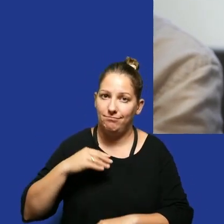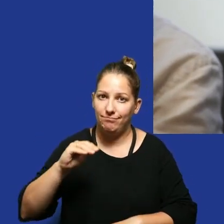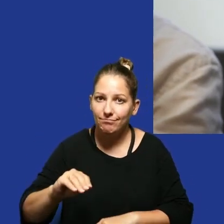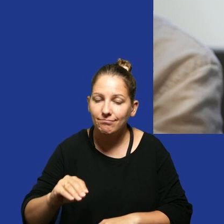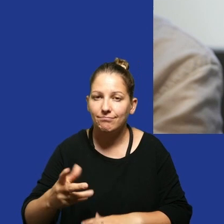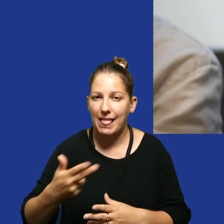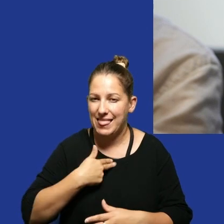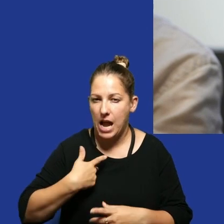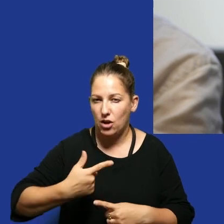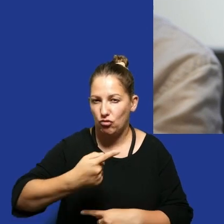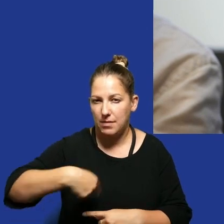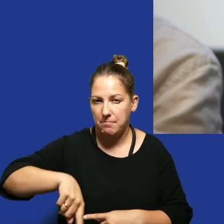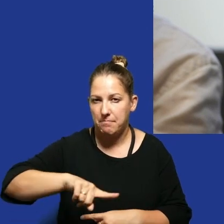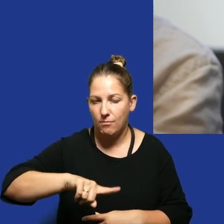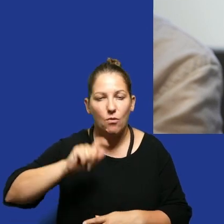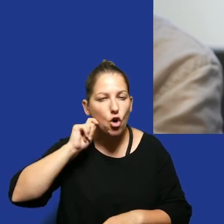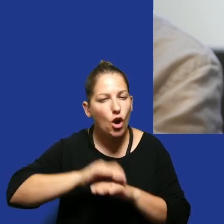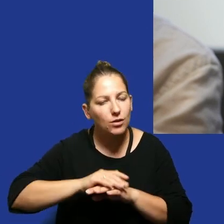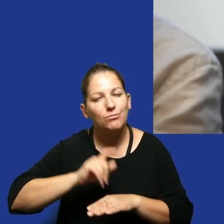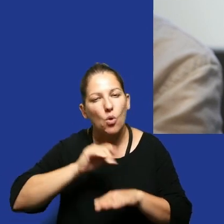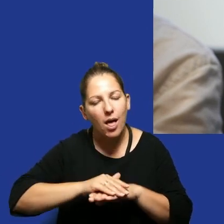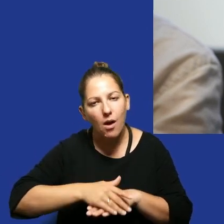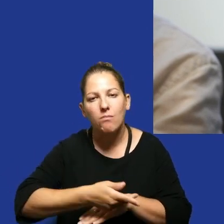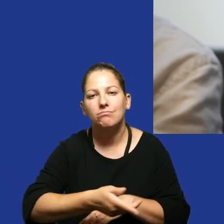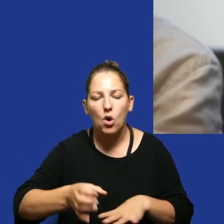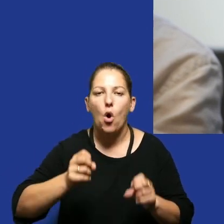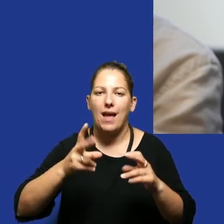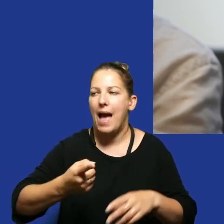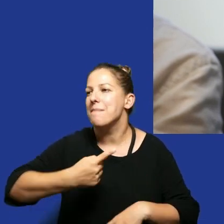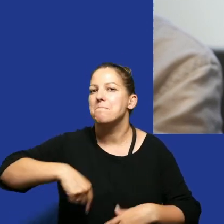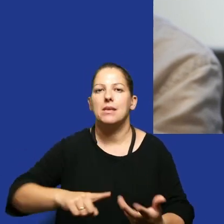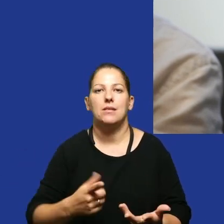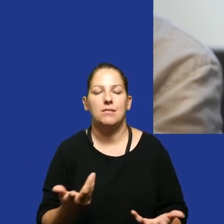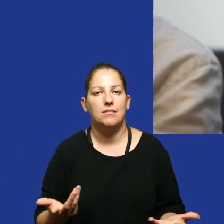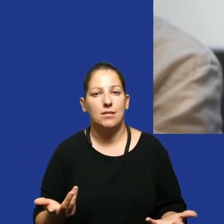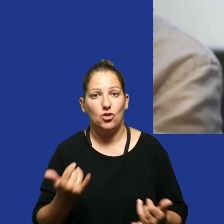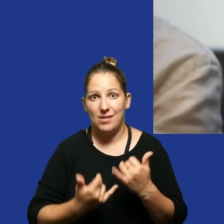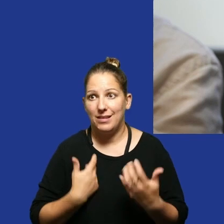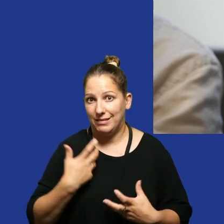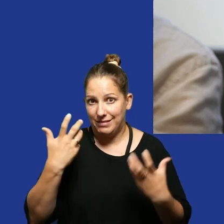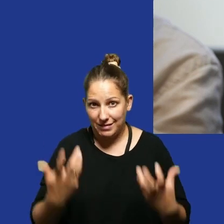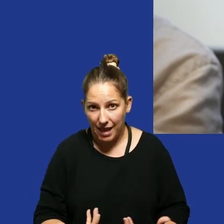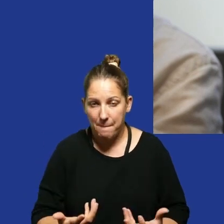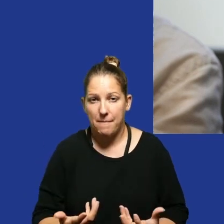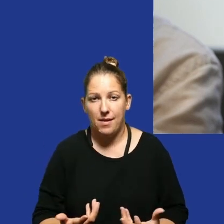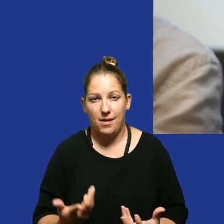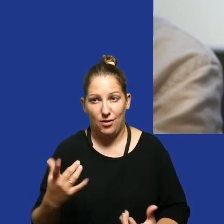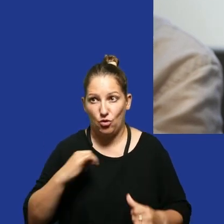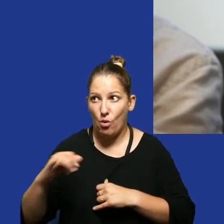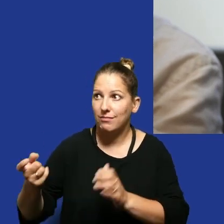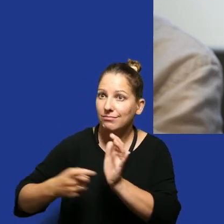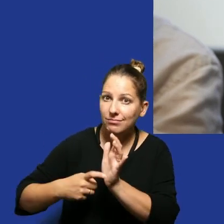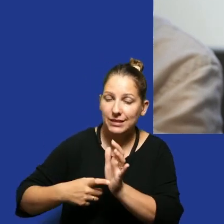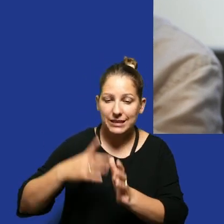naszym koleżankom i kolegom, no jakby okej, a my, jakby no jeśli chcemy tego od rządu, to